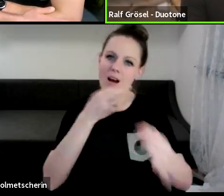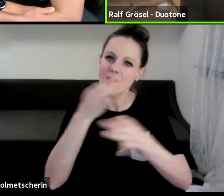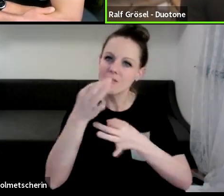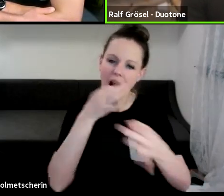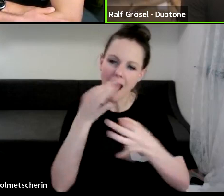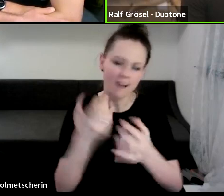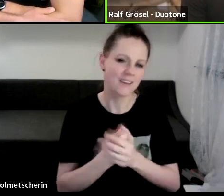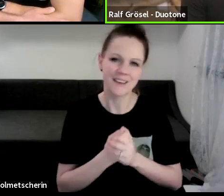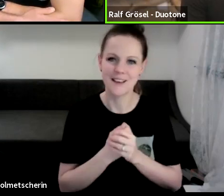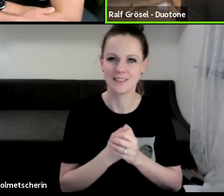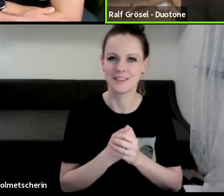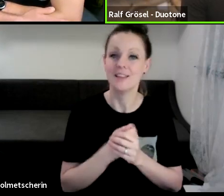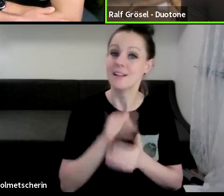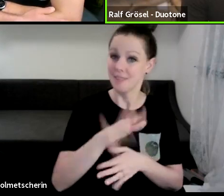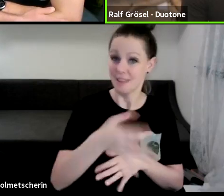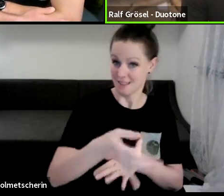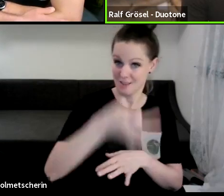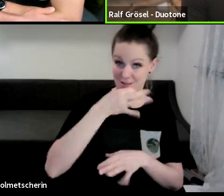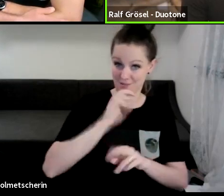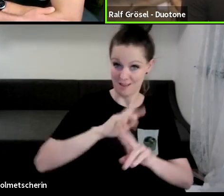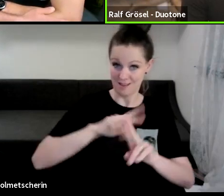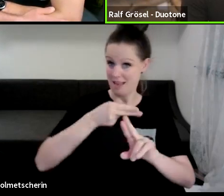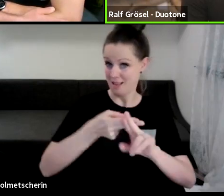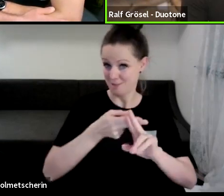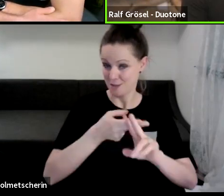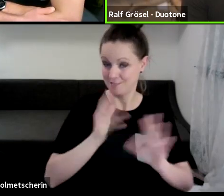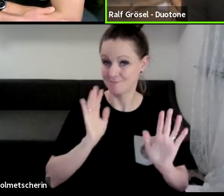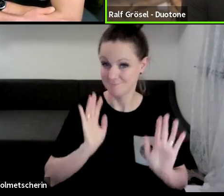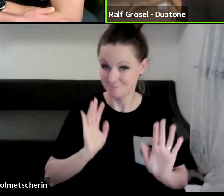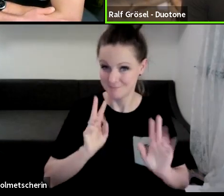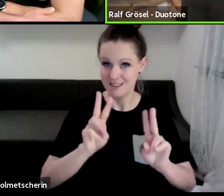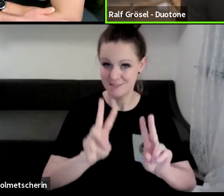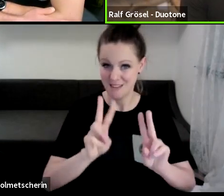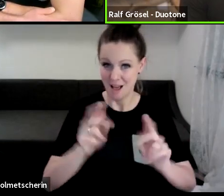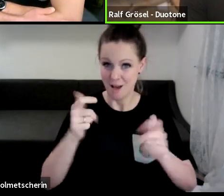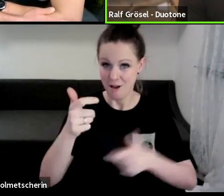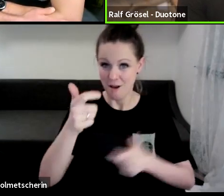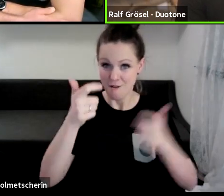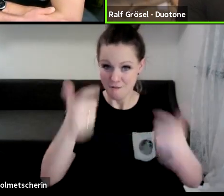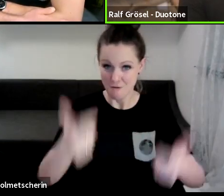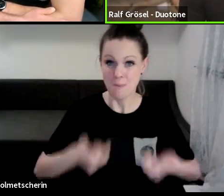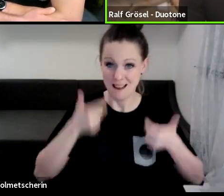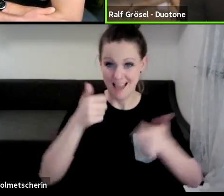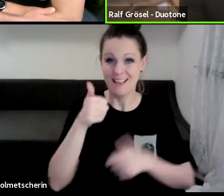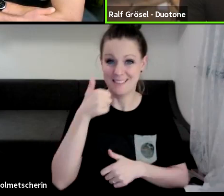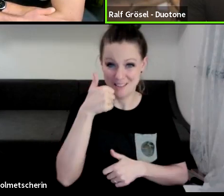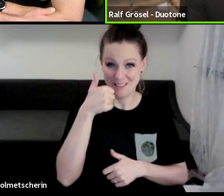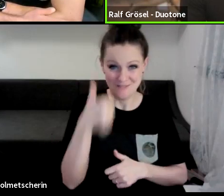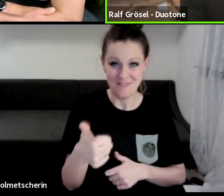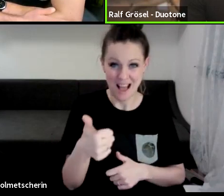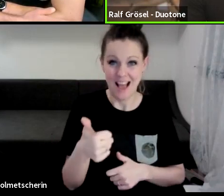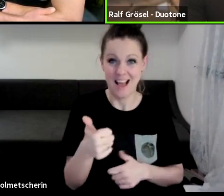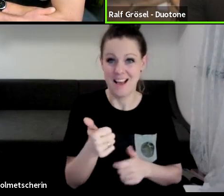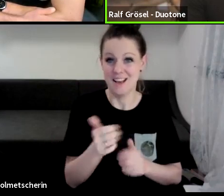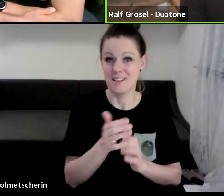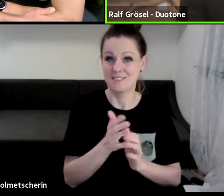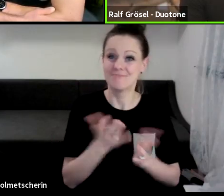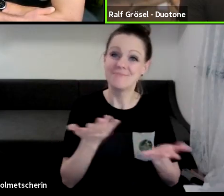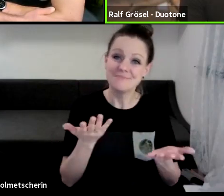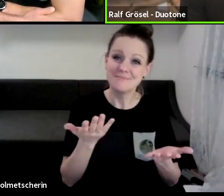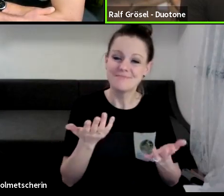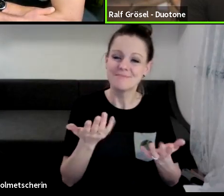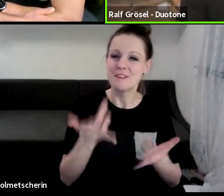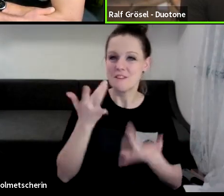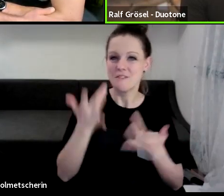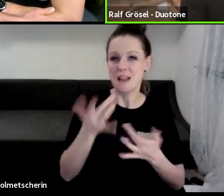Auf deine Frage antworten ist tatsächlich, Formel 1 wäre, hätte ich einen anderen Weg